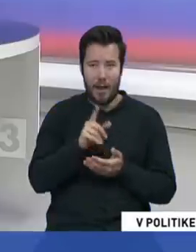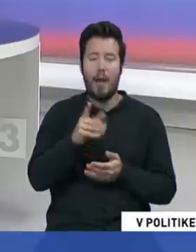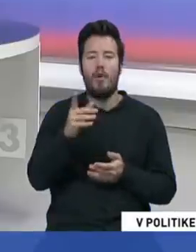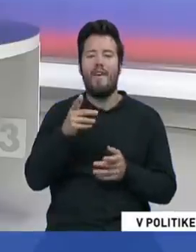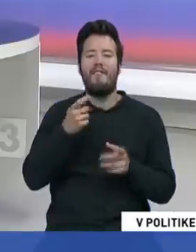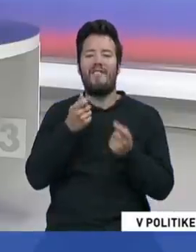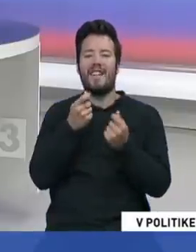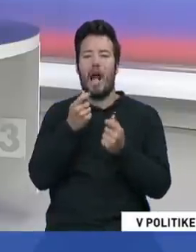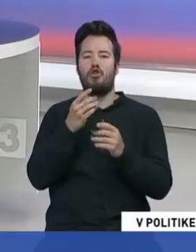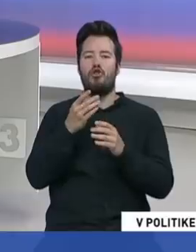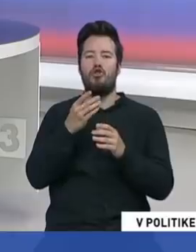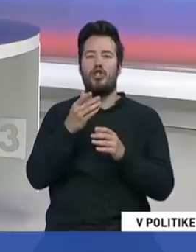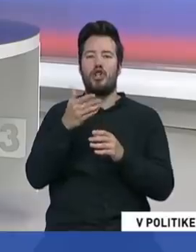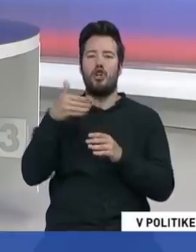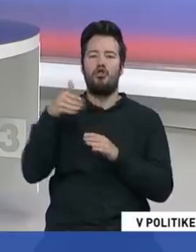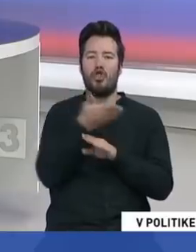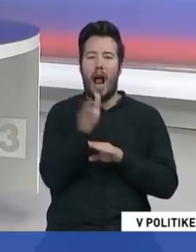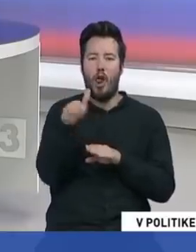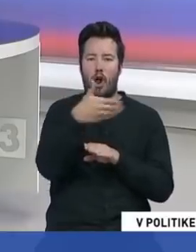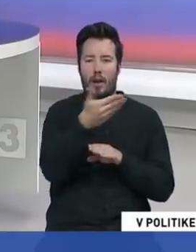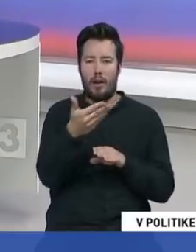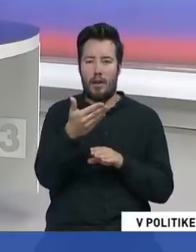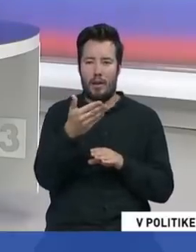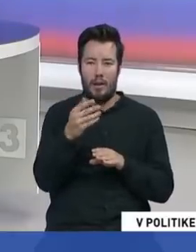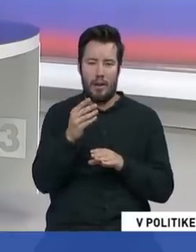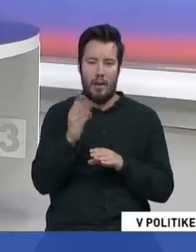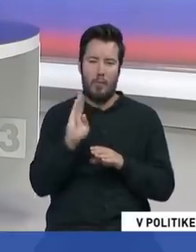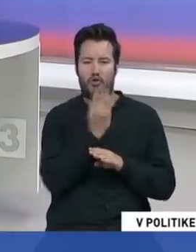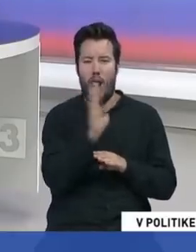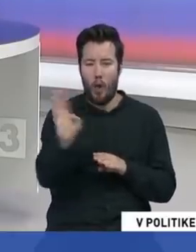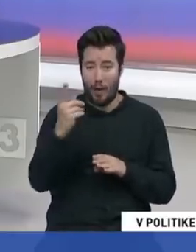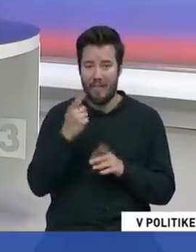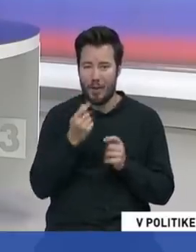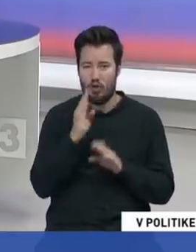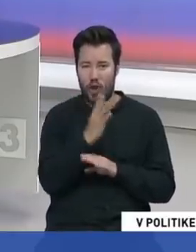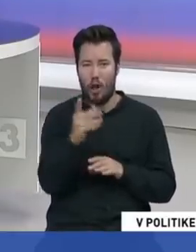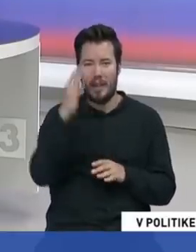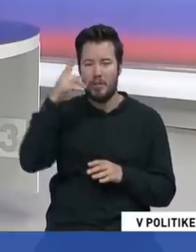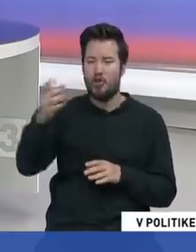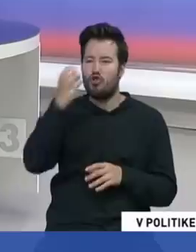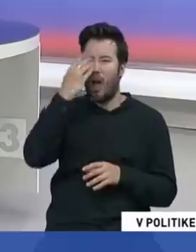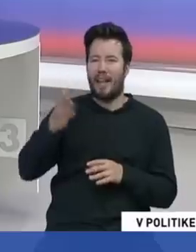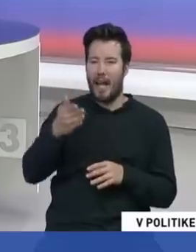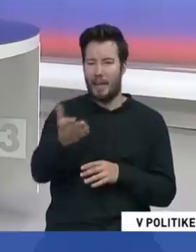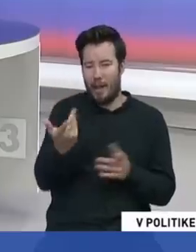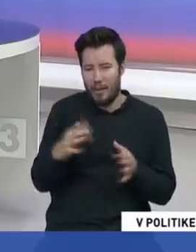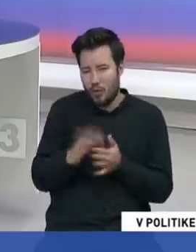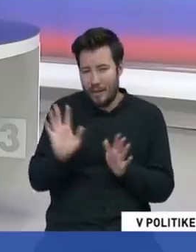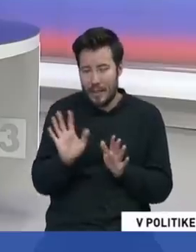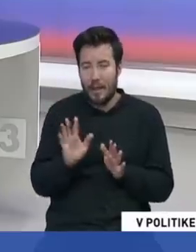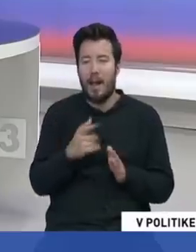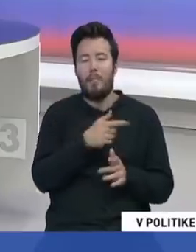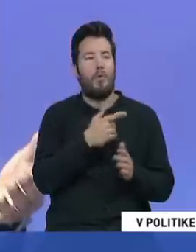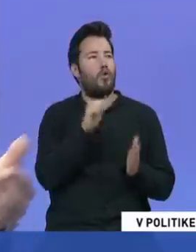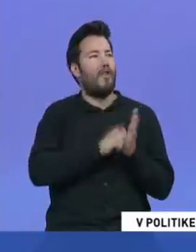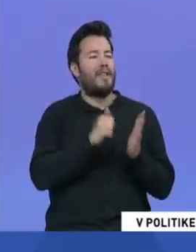veľa kobyľa sa nepoužíva, teda prakticky to musíte uznať, nevy. Poviete niekomu finančný žálok, tak tým nemyslíte, že je veľká škareda rýba, že? Alebo keď teraz sa novinári